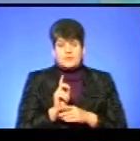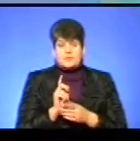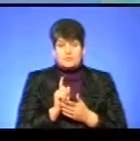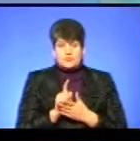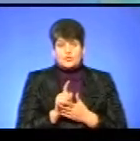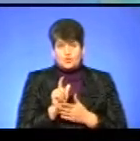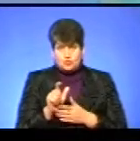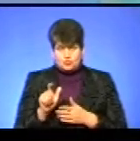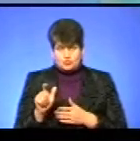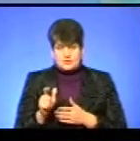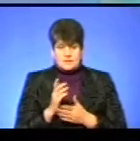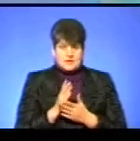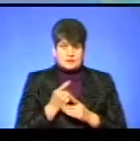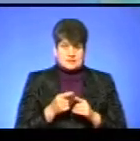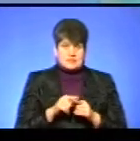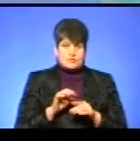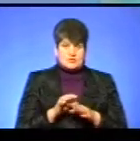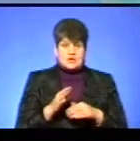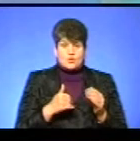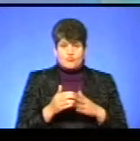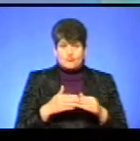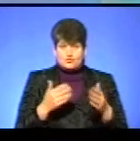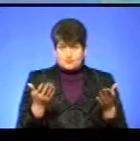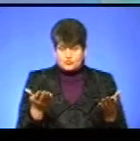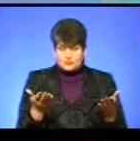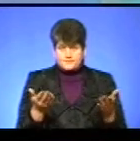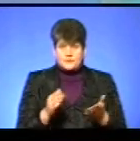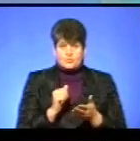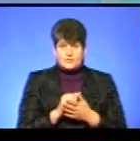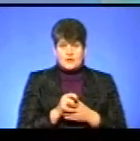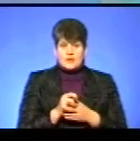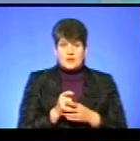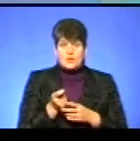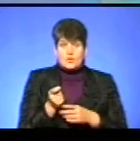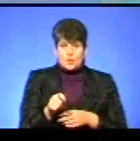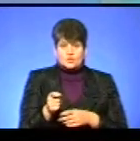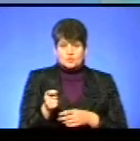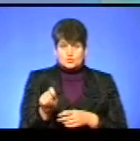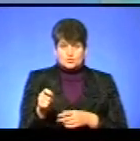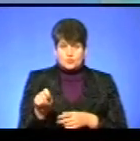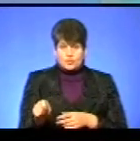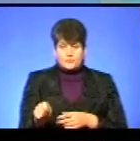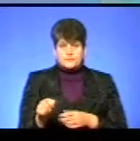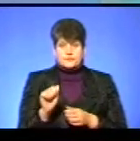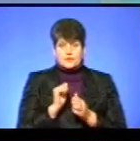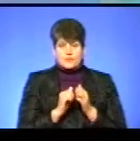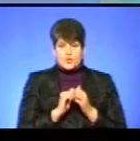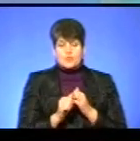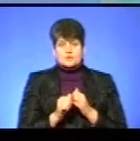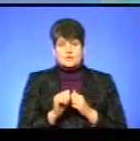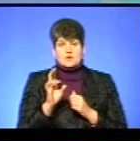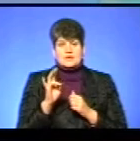Люди мають... Це проводиться вручну. Вони мають йти ложечкою засипати в кожну нірку і притоптувати ногою.